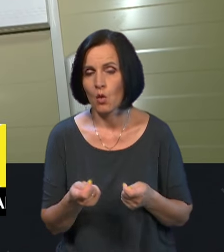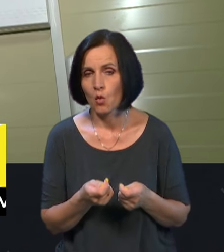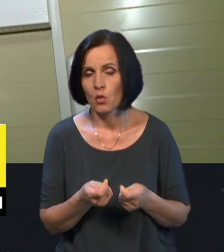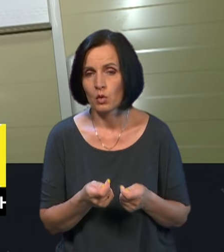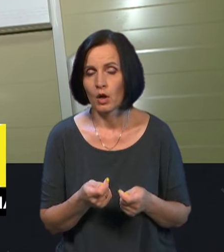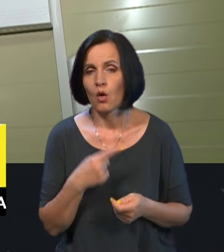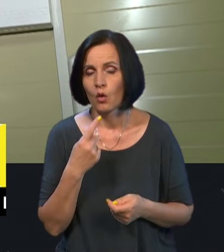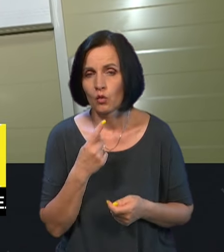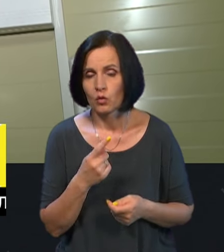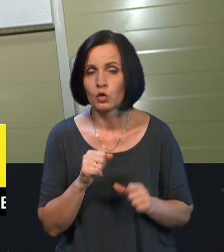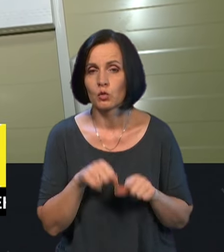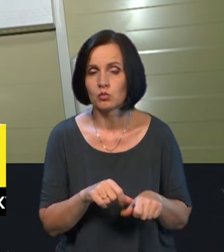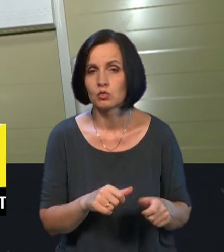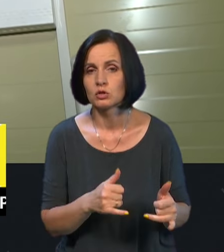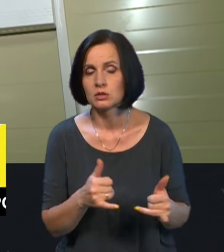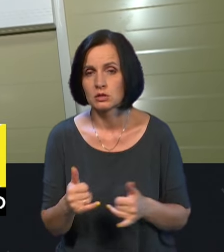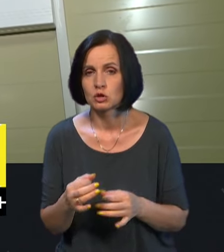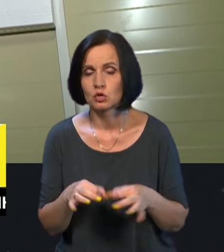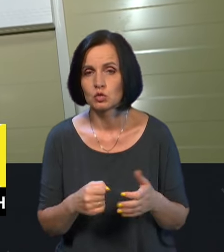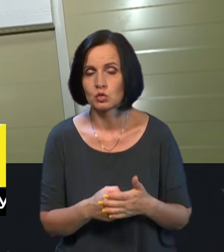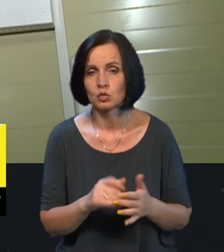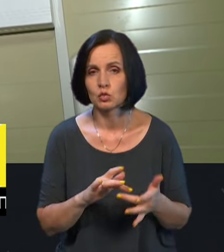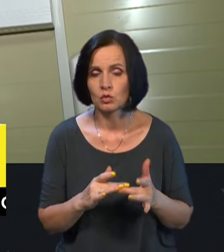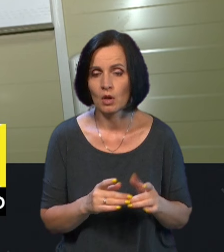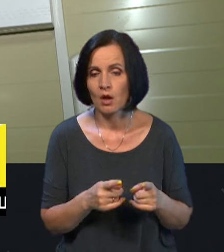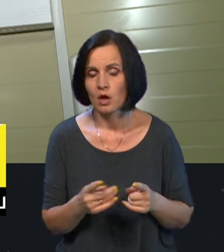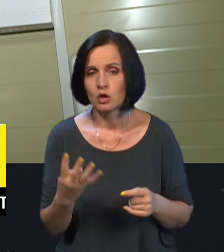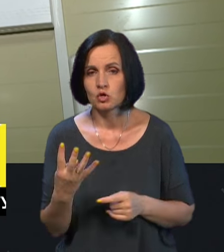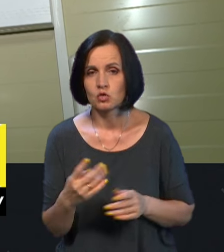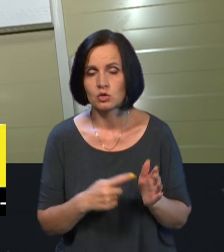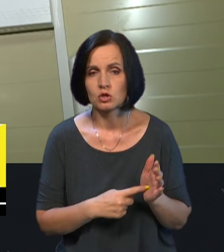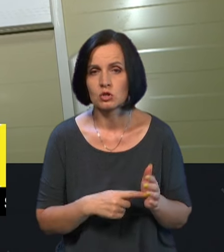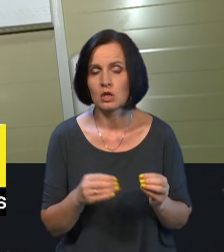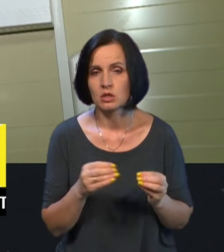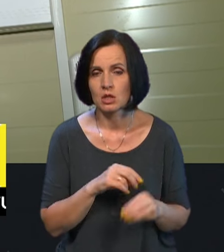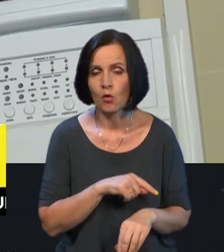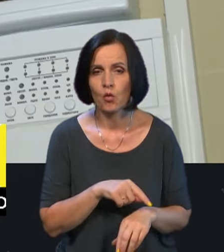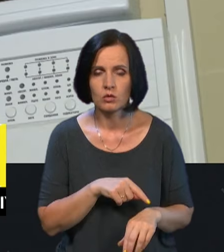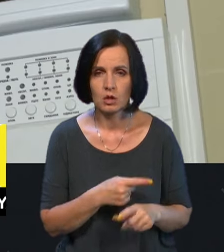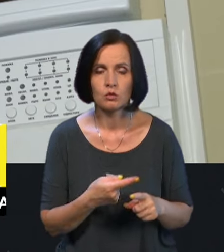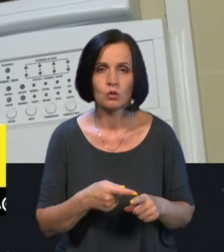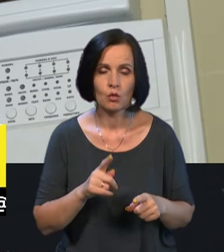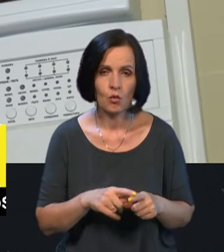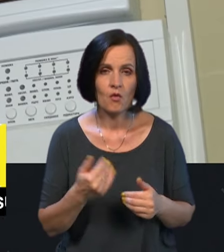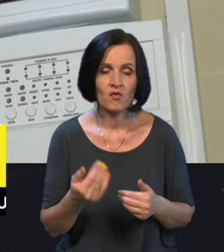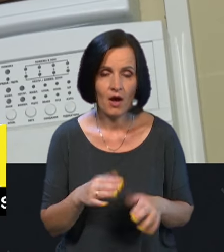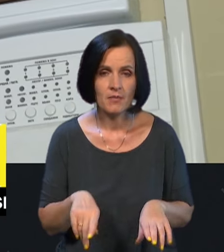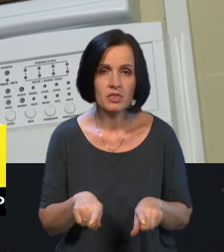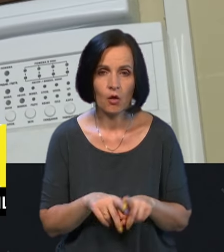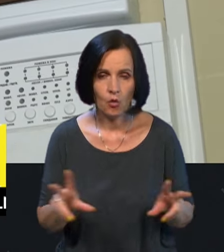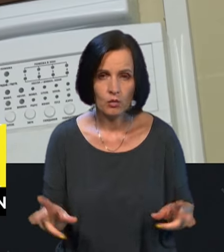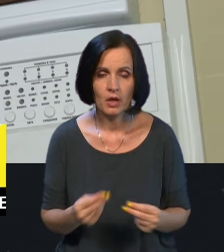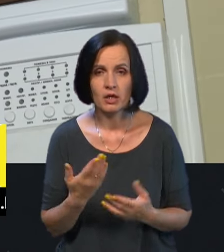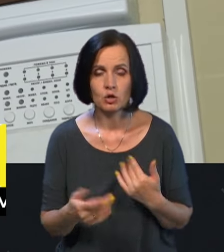забезпечити доступом до мережі інтернет-протягом 4-6-10 годин, то вам також поталанило.